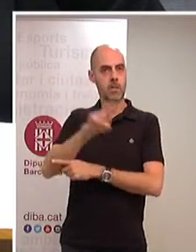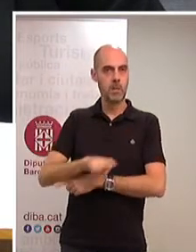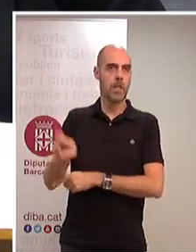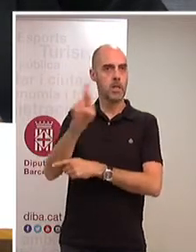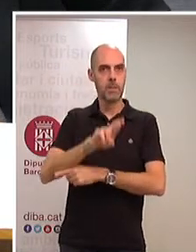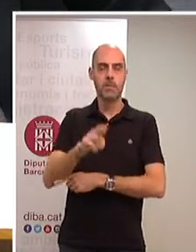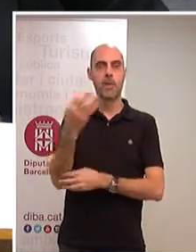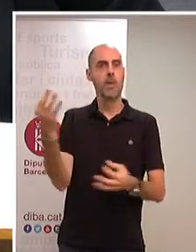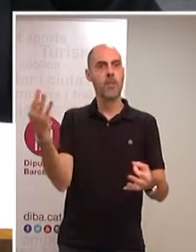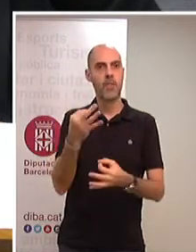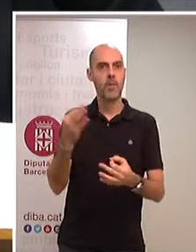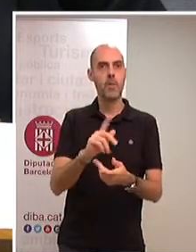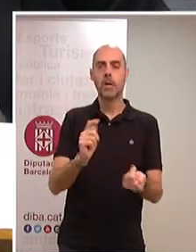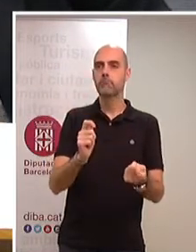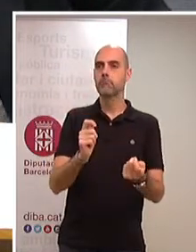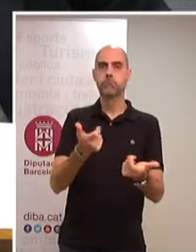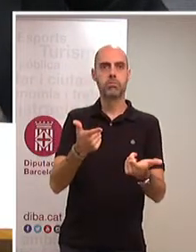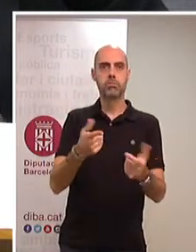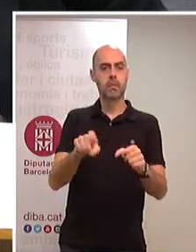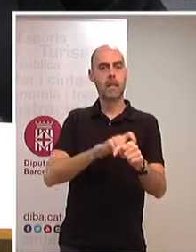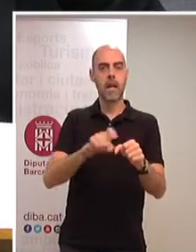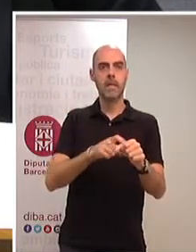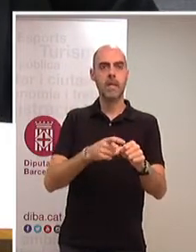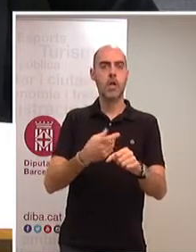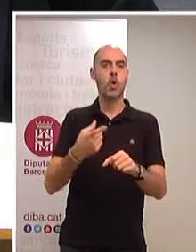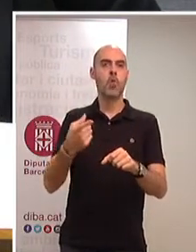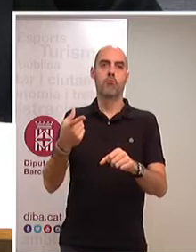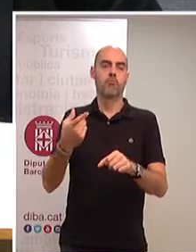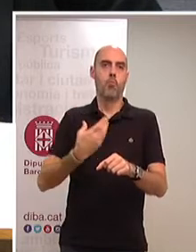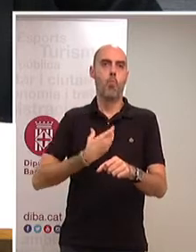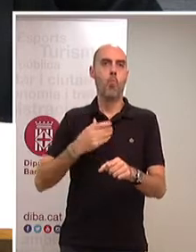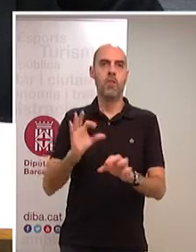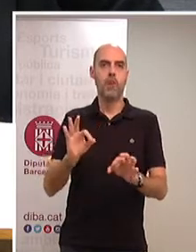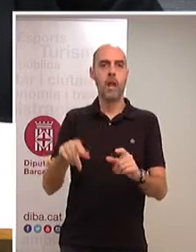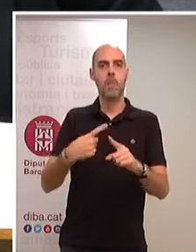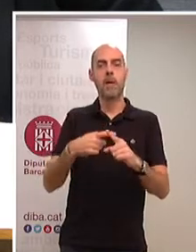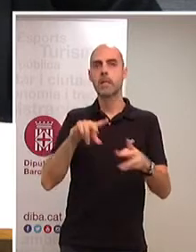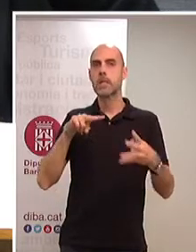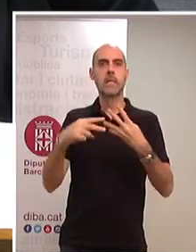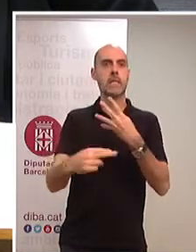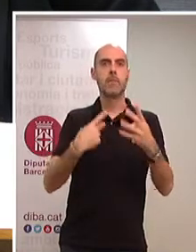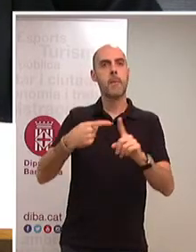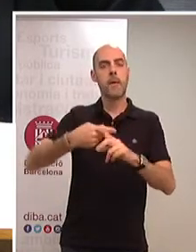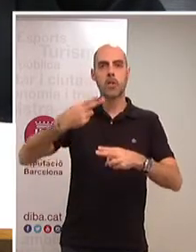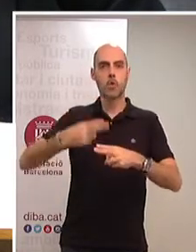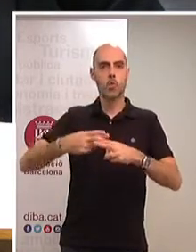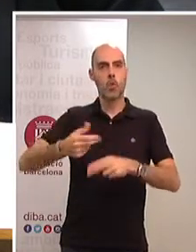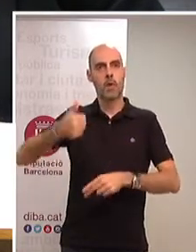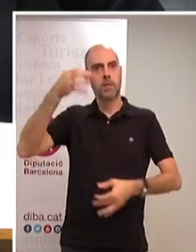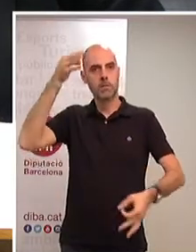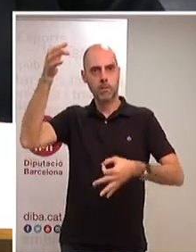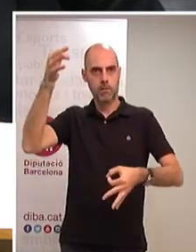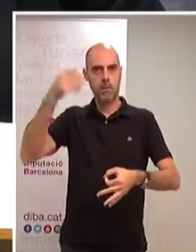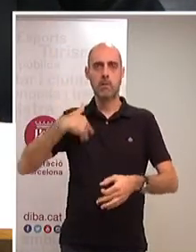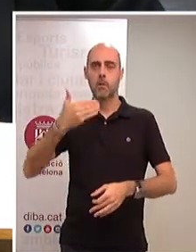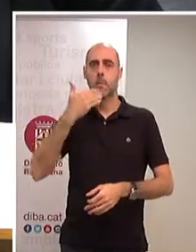ha de ser més municipalista que mai. També bé li vam dir que ha de ser més transparent i més rigorós que mai en la seva gestió. Li vam